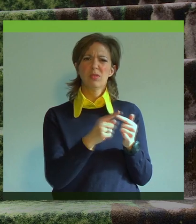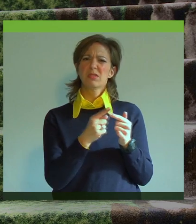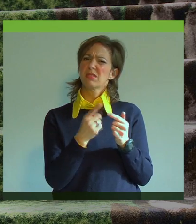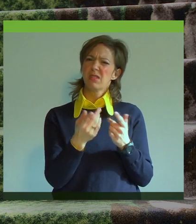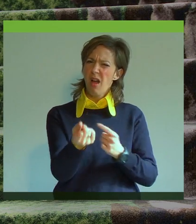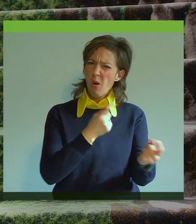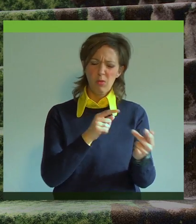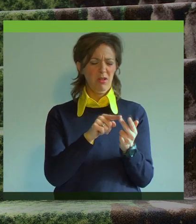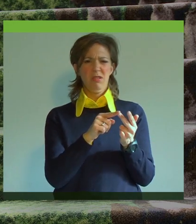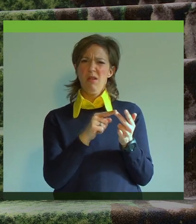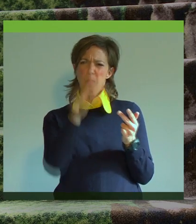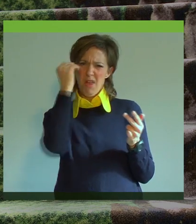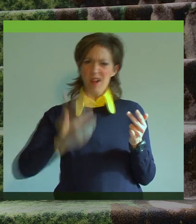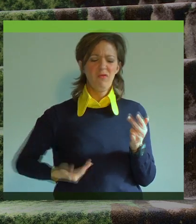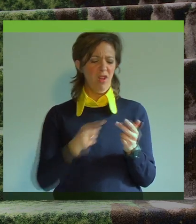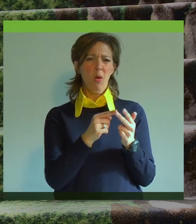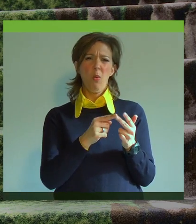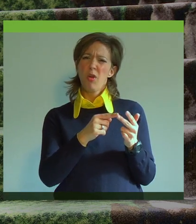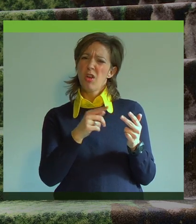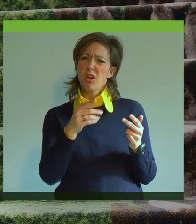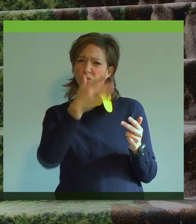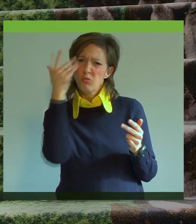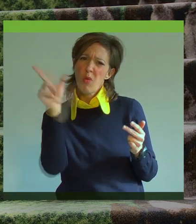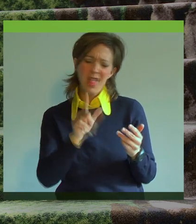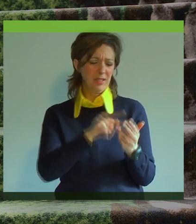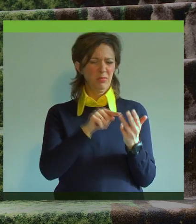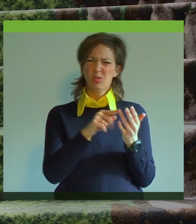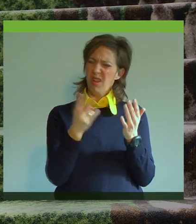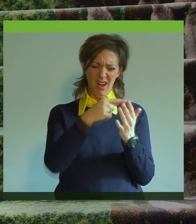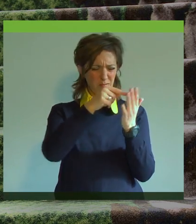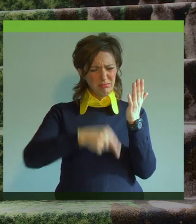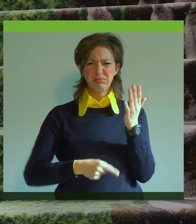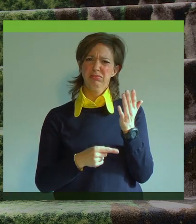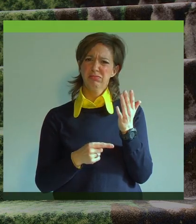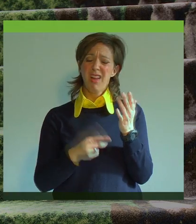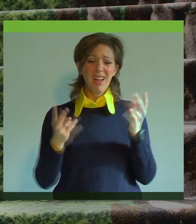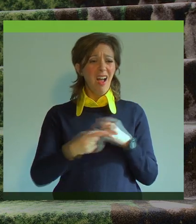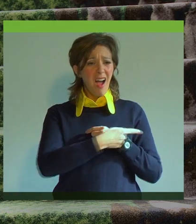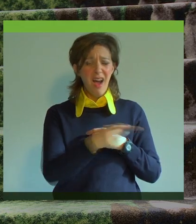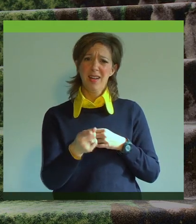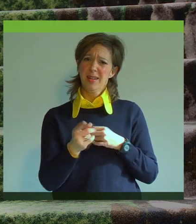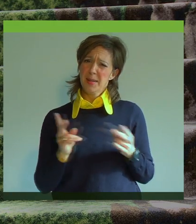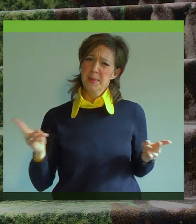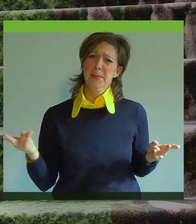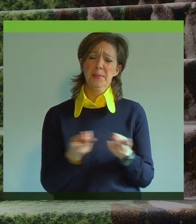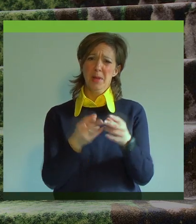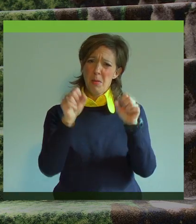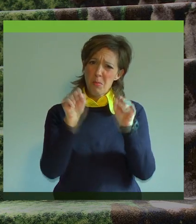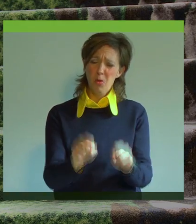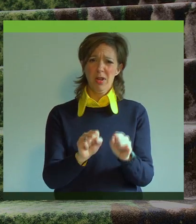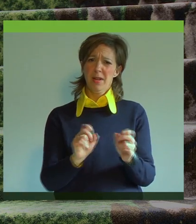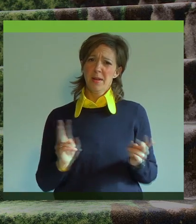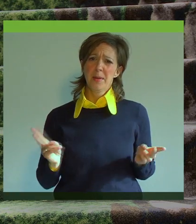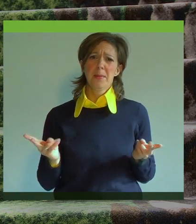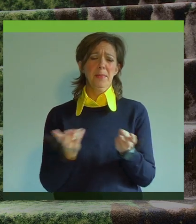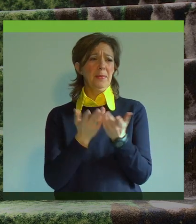Hintergrund und seiner Geschlechteridentifikation, seiner Sexualität oder anderen Einflüssen dieselben Möglichkeiten und